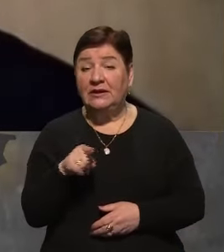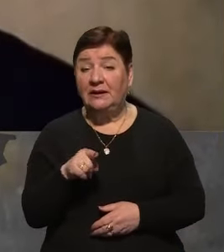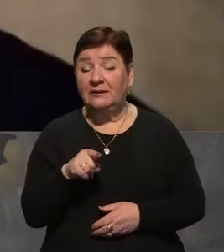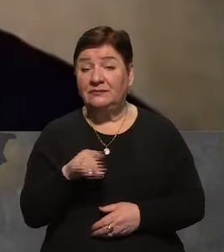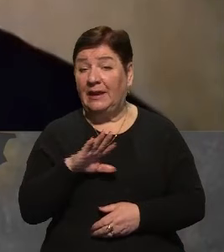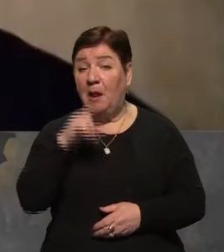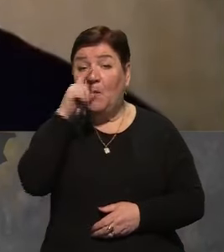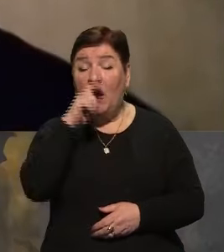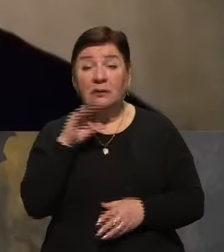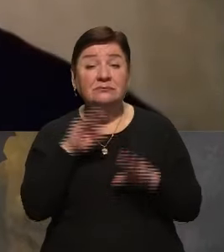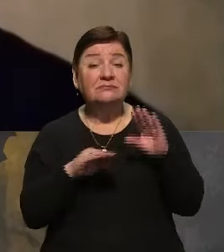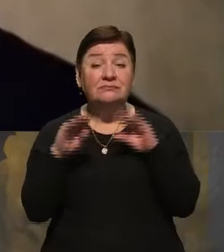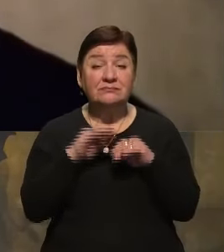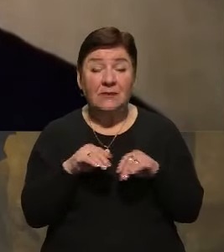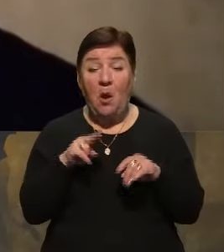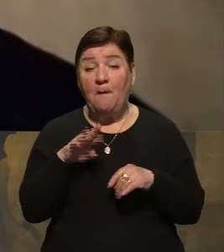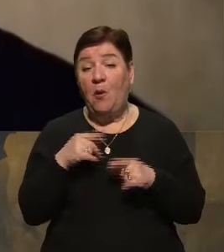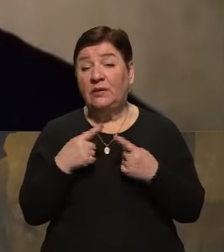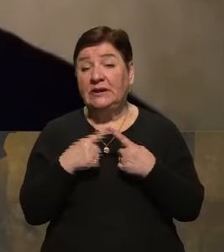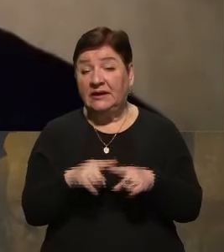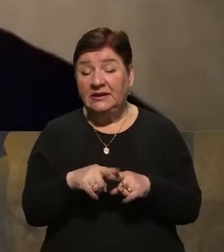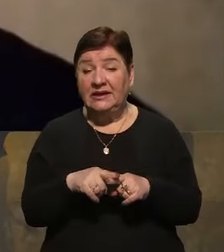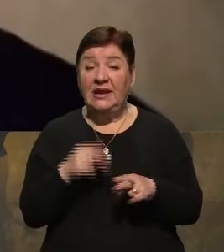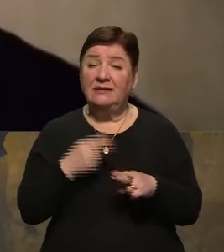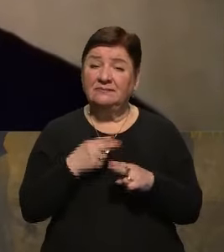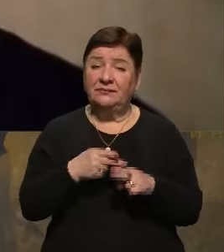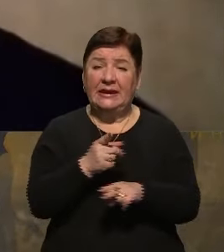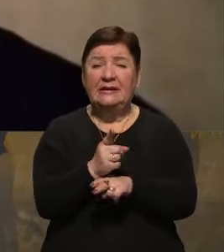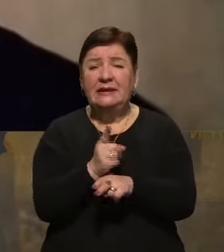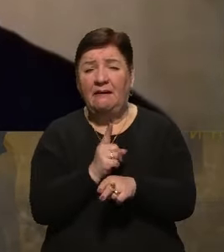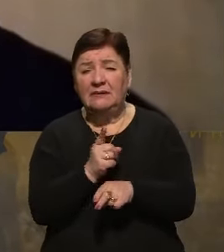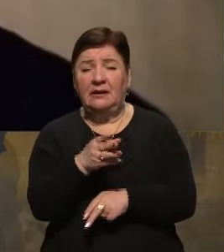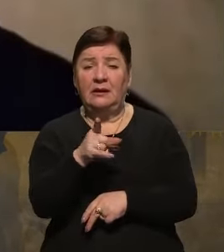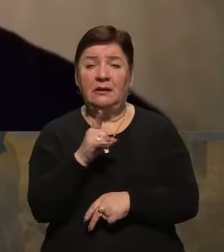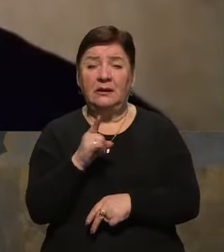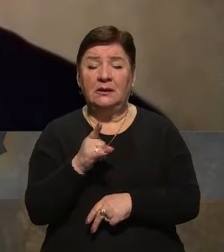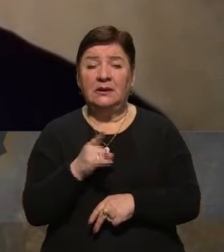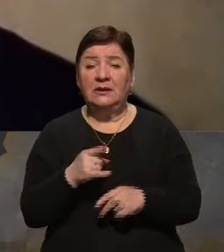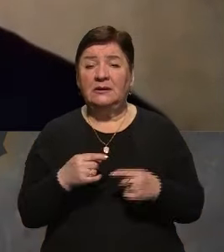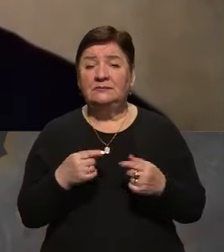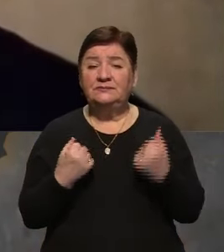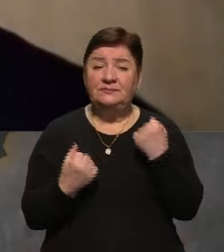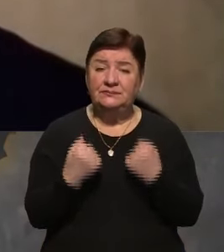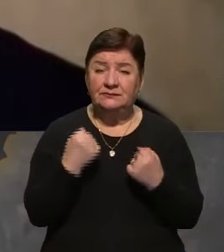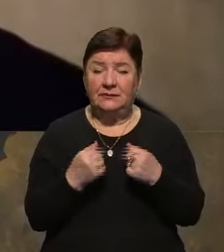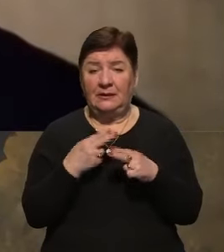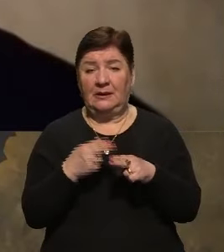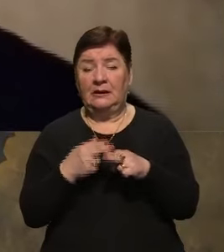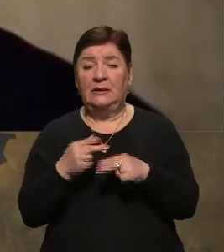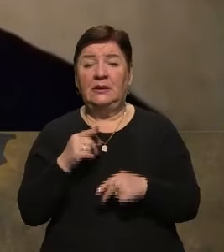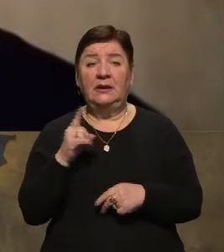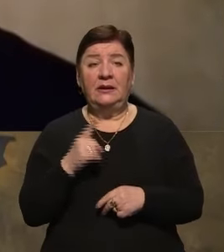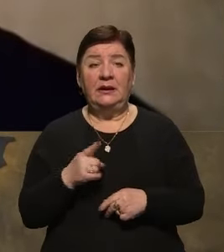непогано упаковані по техніці, у них і бронетехніка, і танки, бронетранспортери, якби і